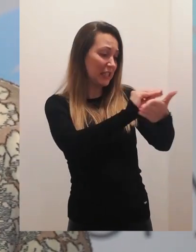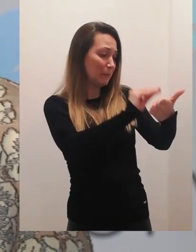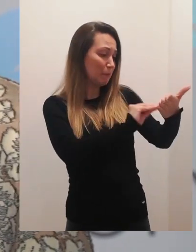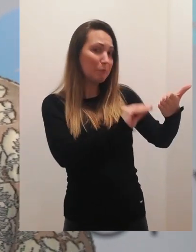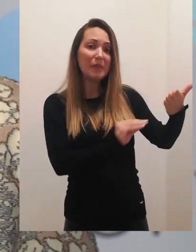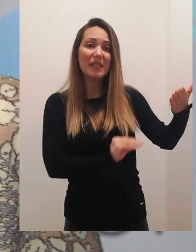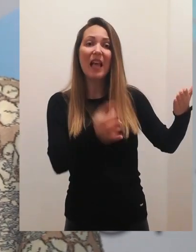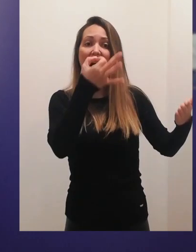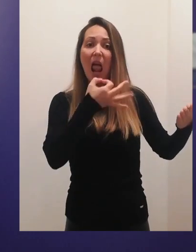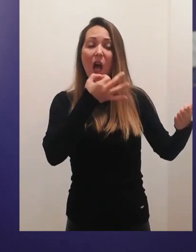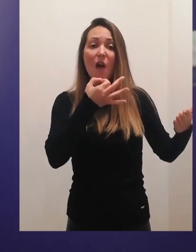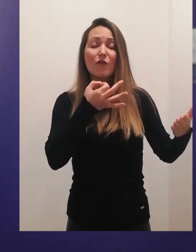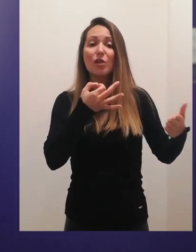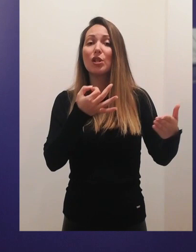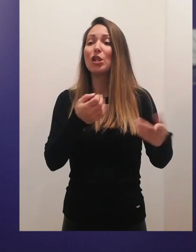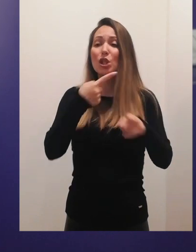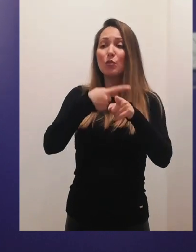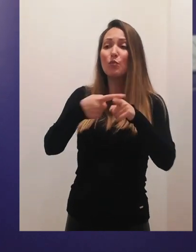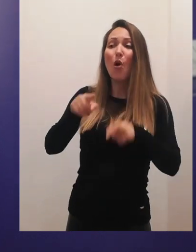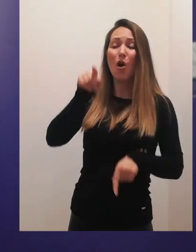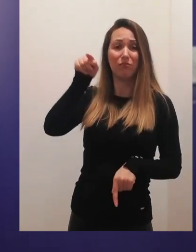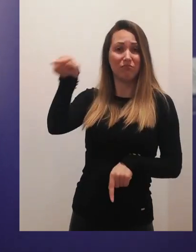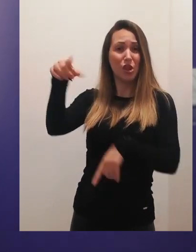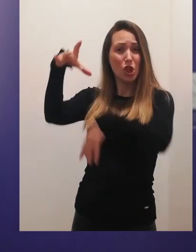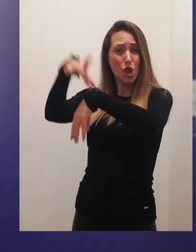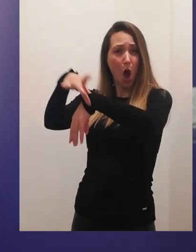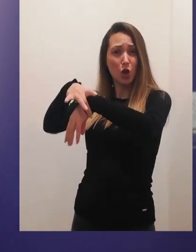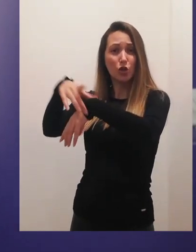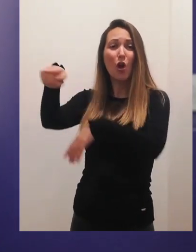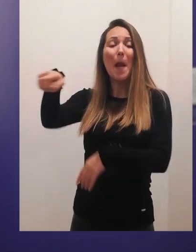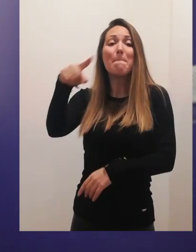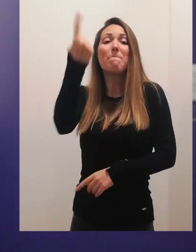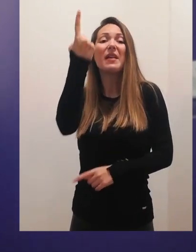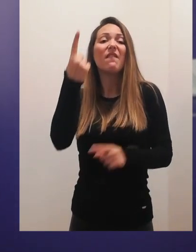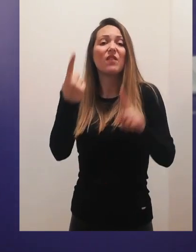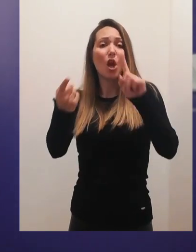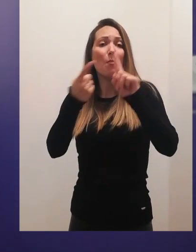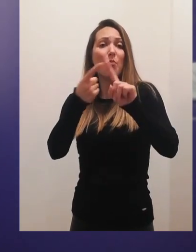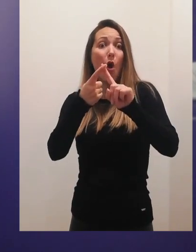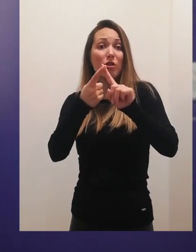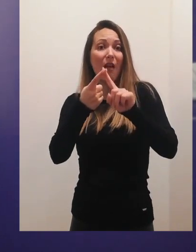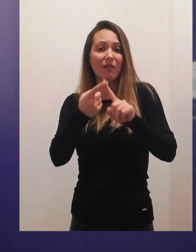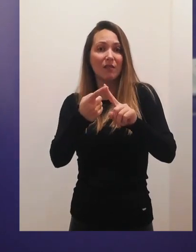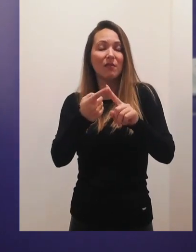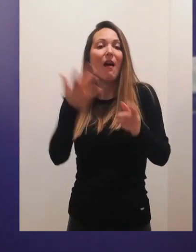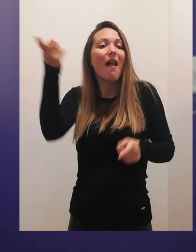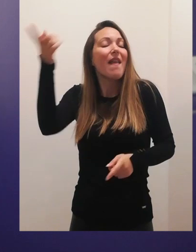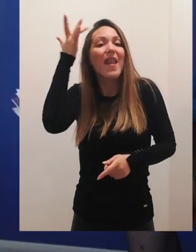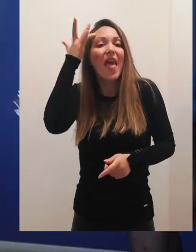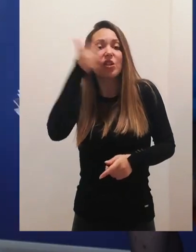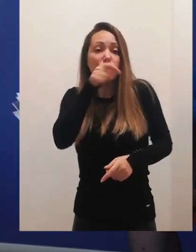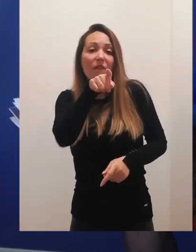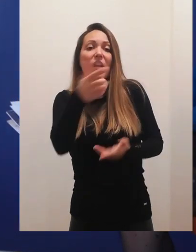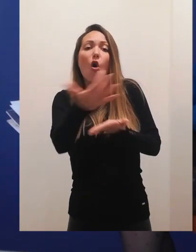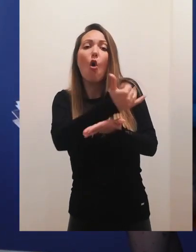gdje se jasno vidi koju terapiju uzimaju, jer je to nekome ko se prvi kod sa njima sreće, nekom lekaru, jako važno da može da